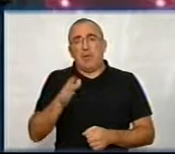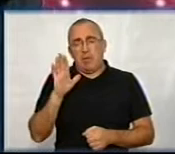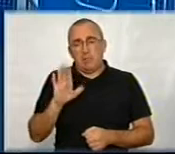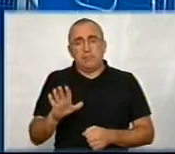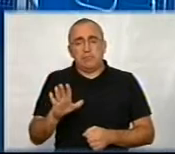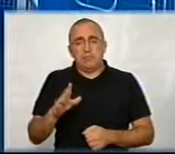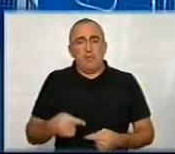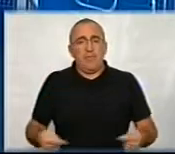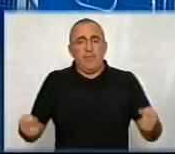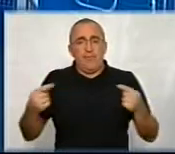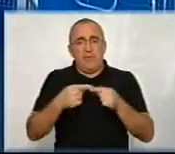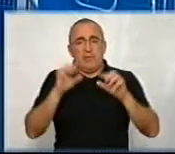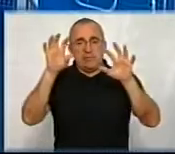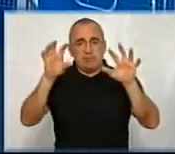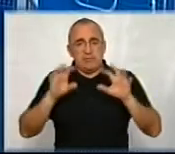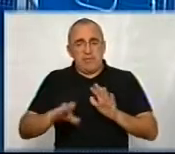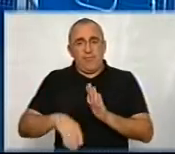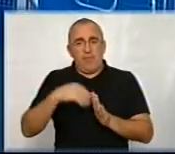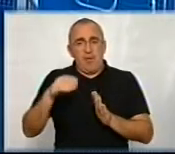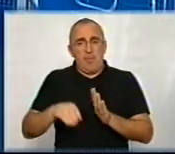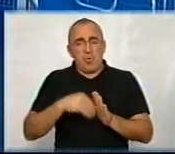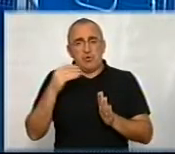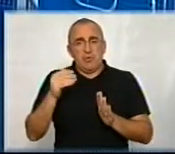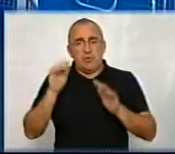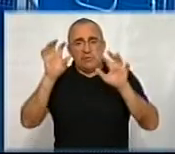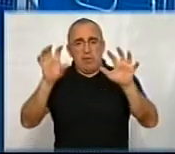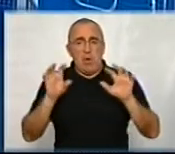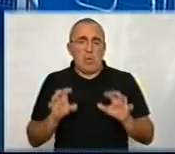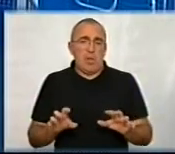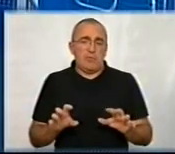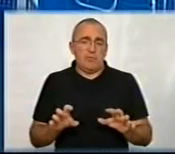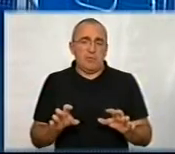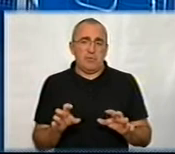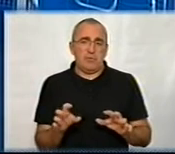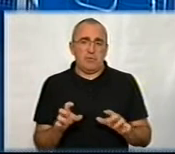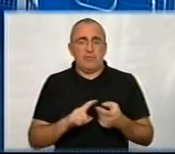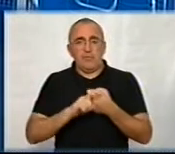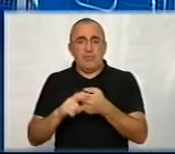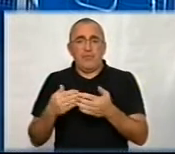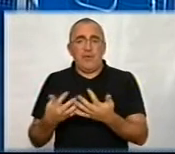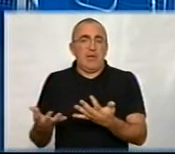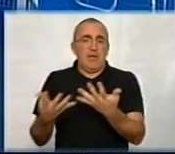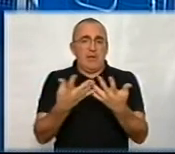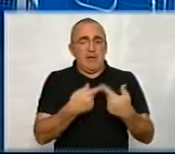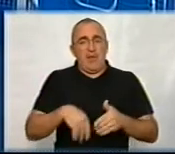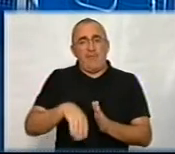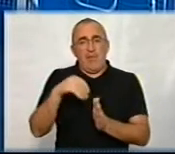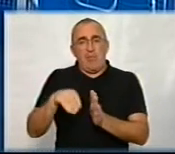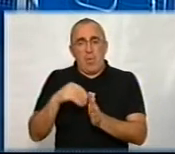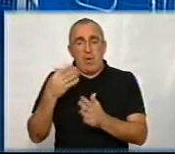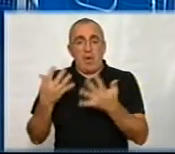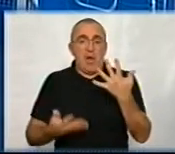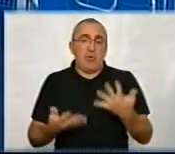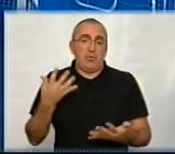визначені виборчим законодавством, в залежності від кількості виборів і так далі.